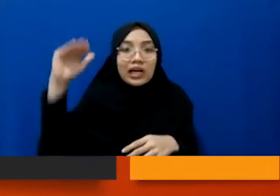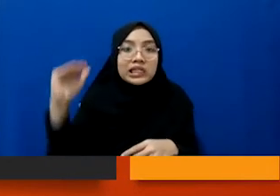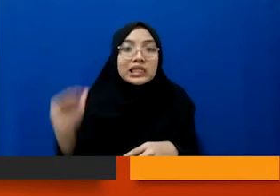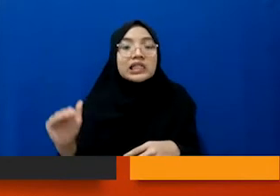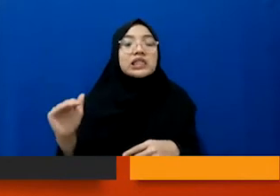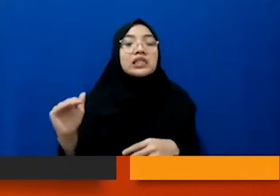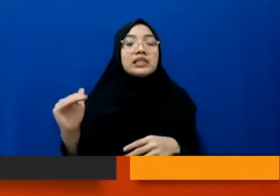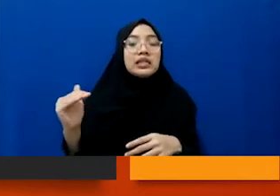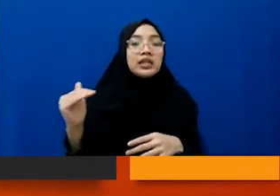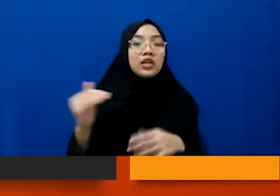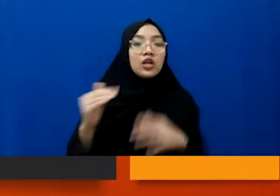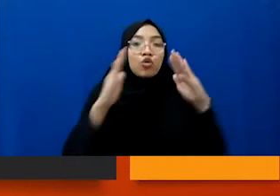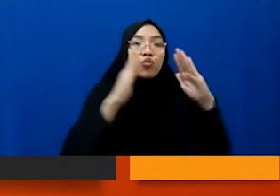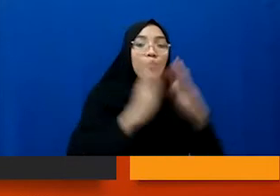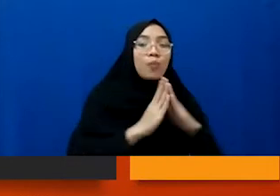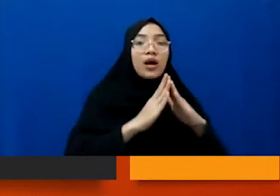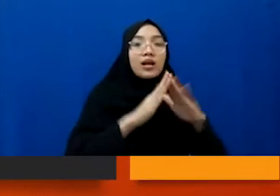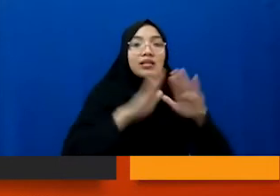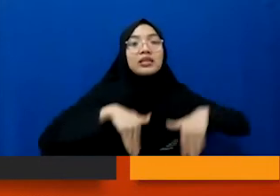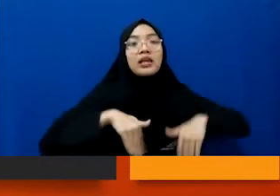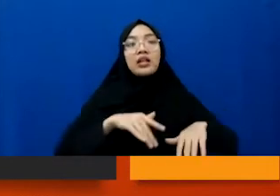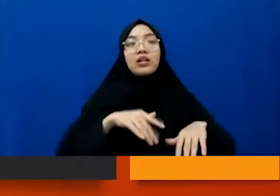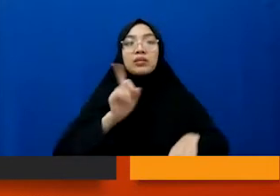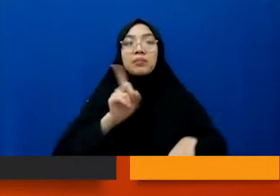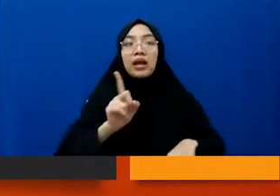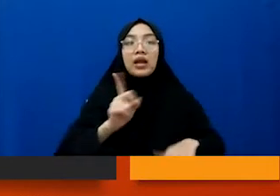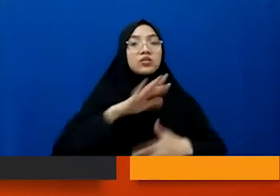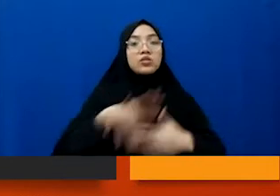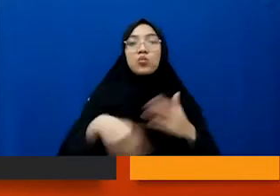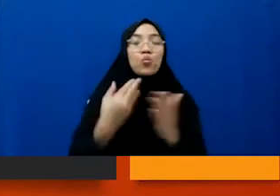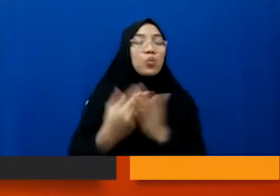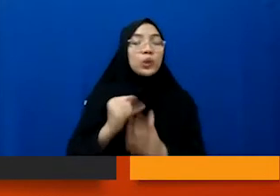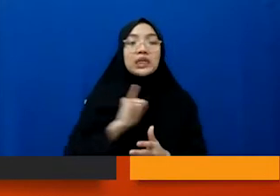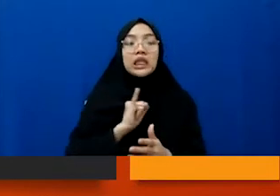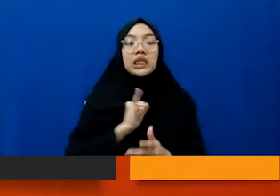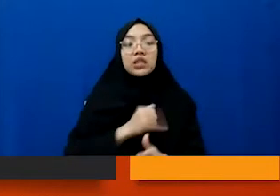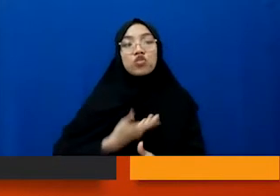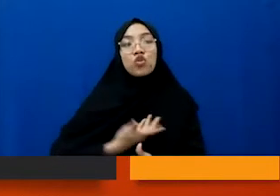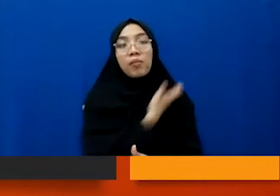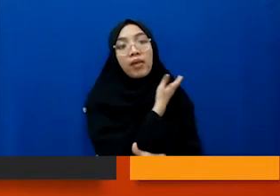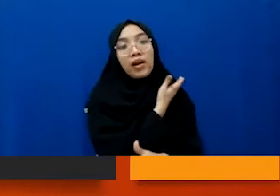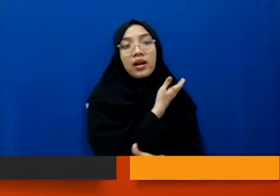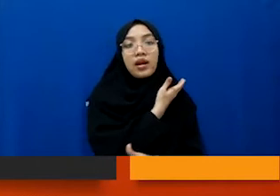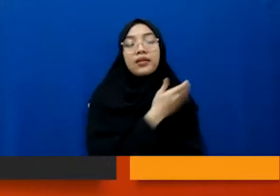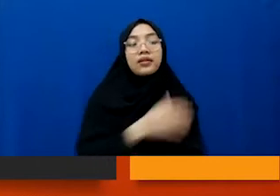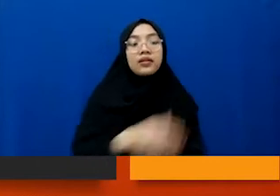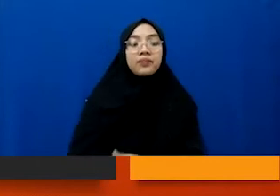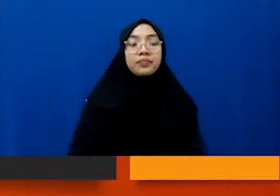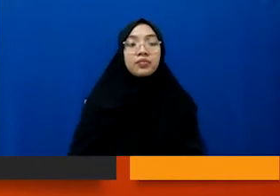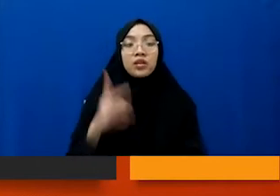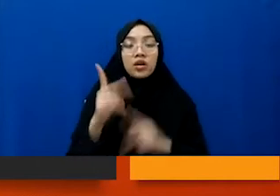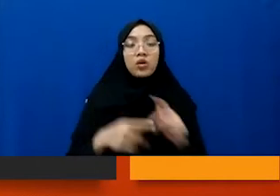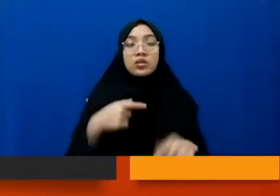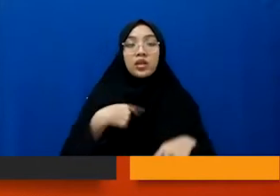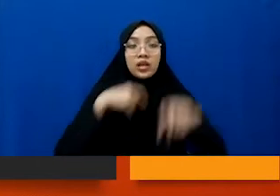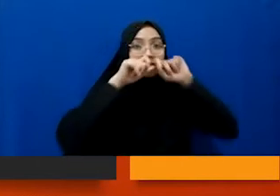rumah atau alamat orang tuanya itu juga bagian dari identitas korban kok misalnya saya sebut